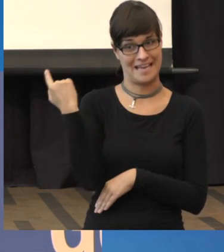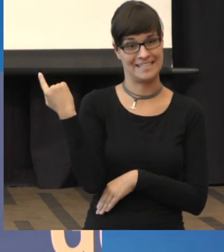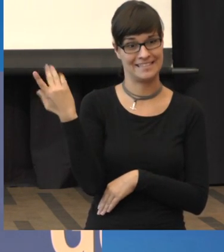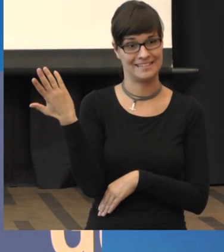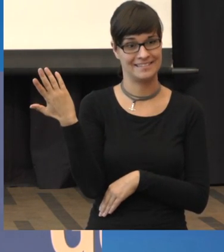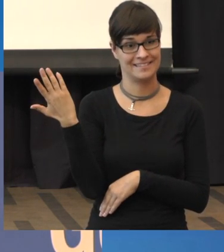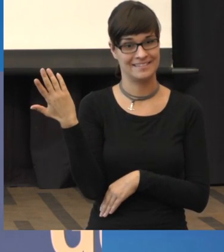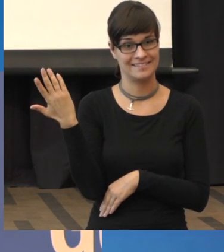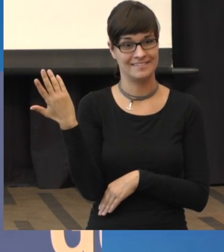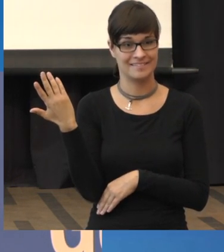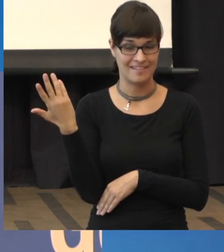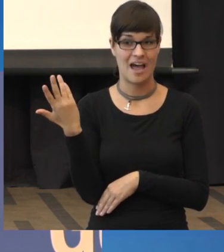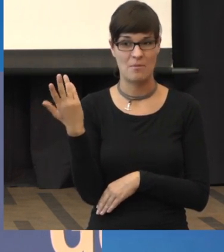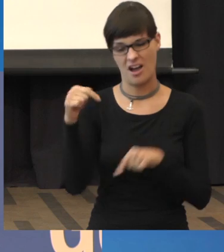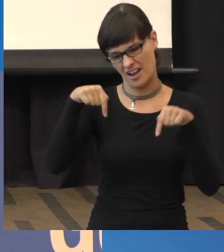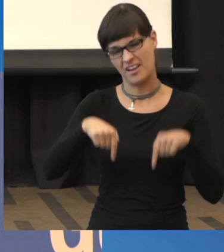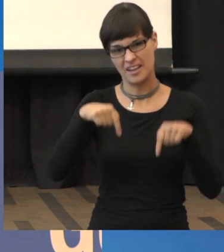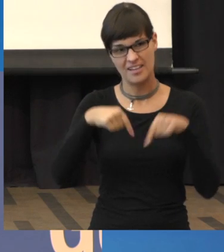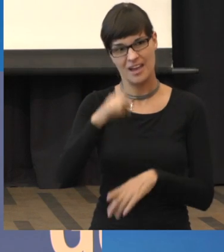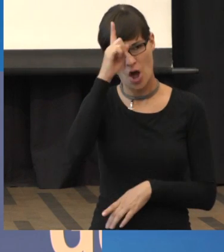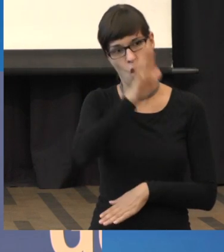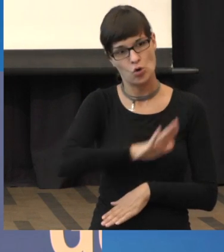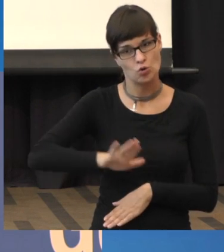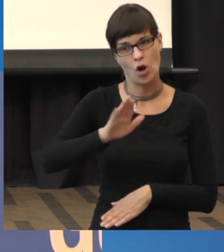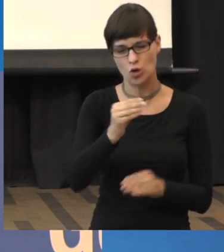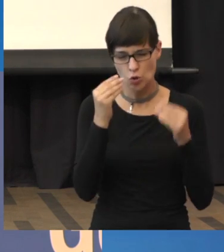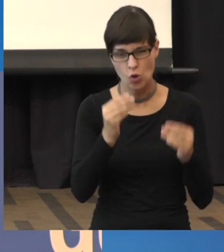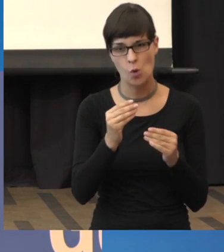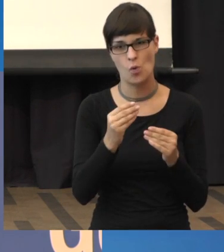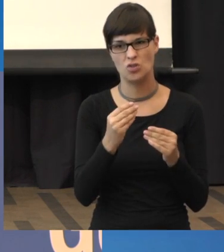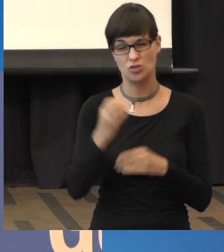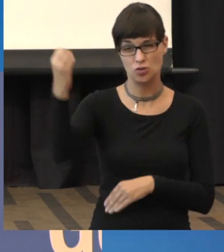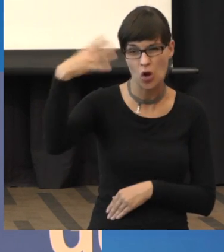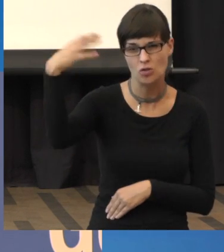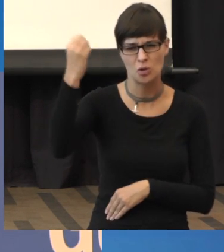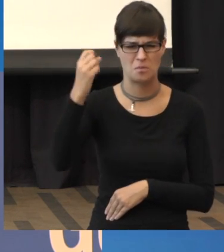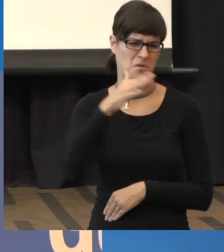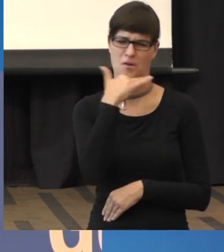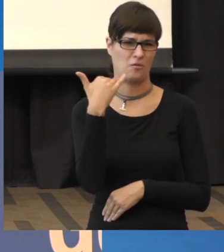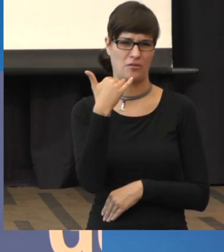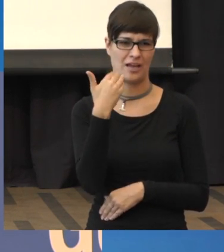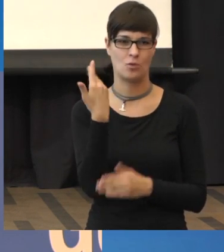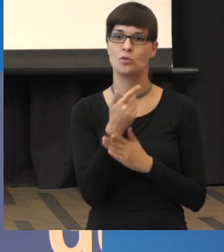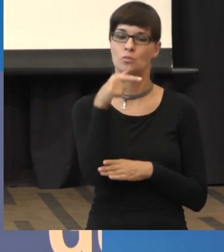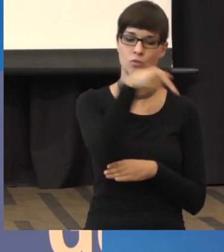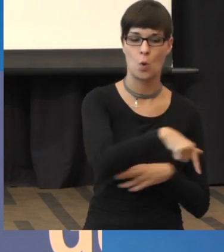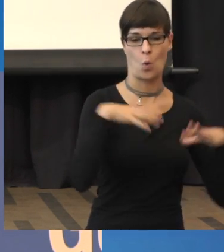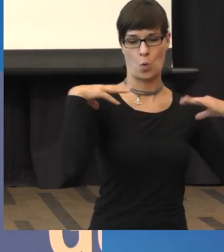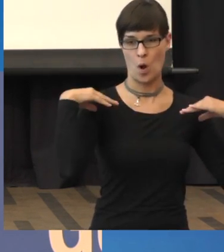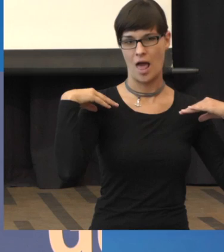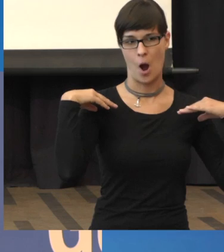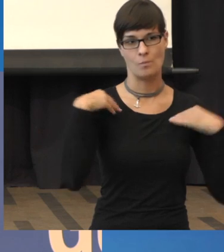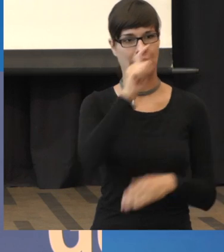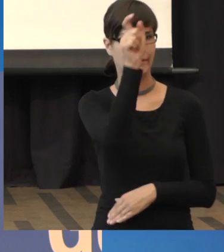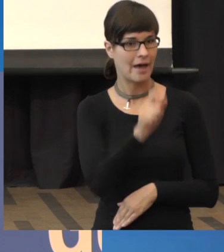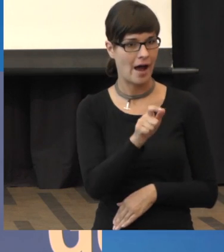So, das würden wir jetzt als nicht ein Signal, es sei denn, Sie fahren jetzt in die Südsee und legen Sie ständig in die Sonne und machen immer die Augen auf. Also